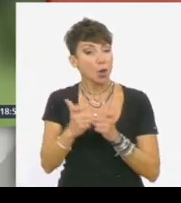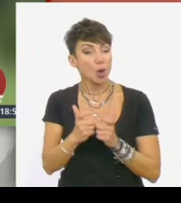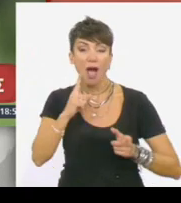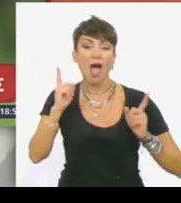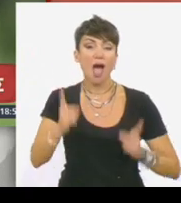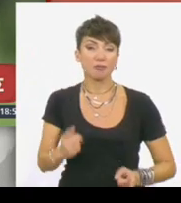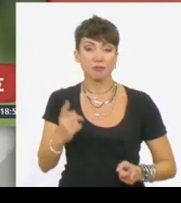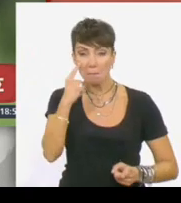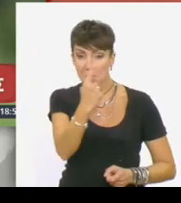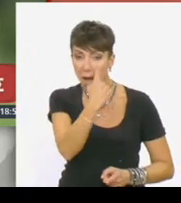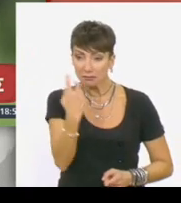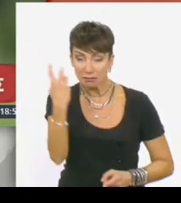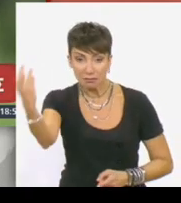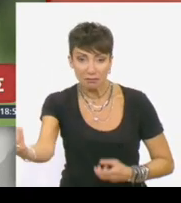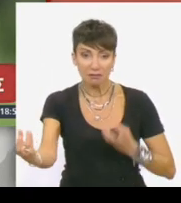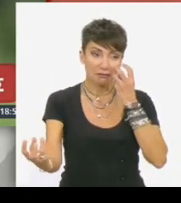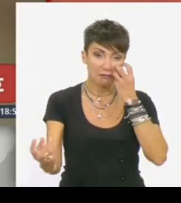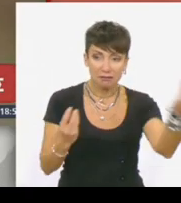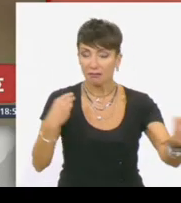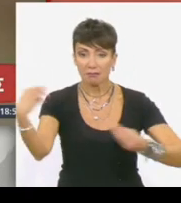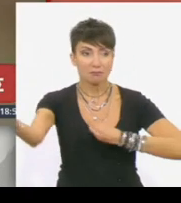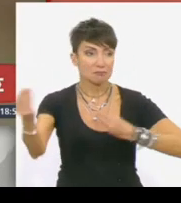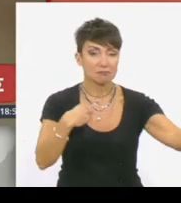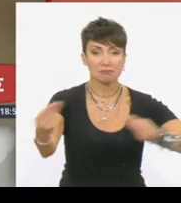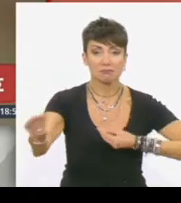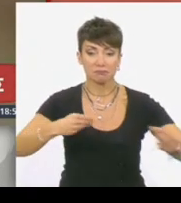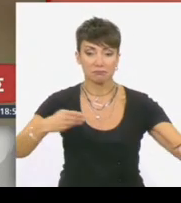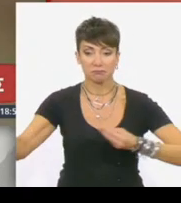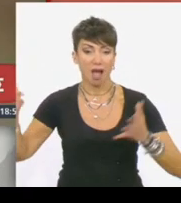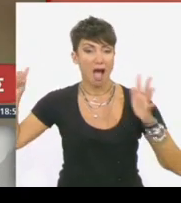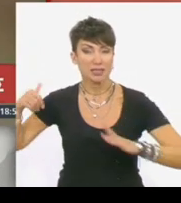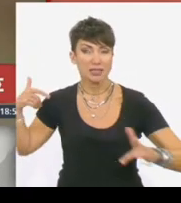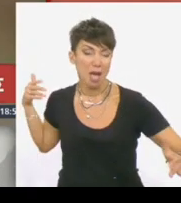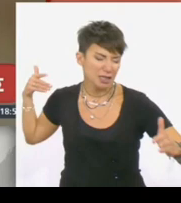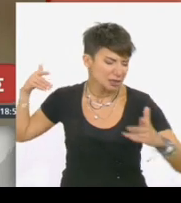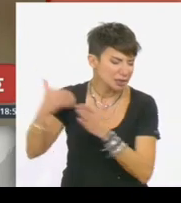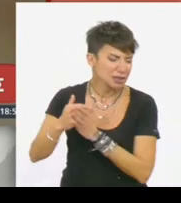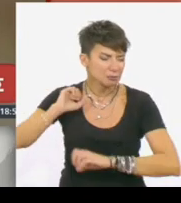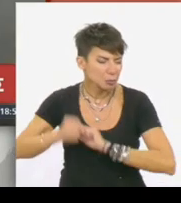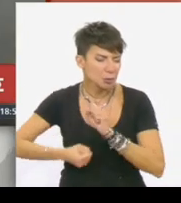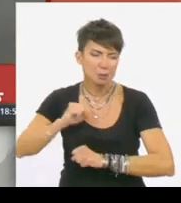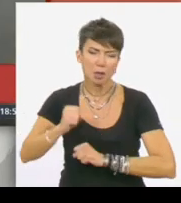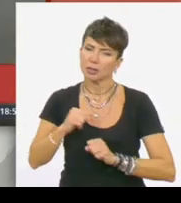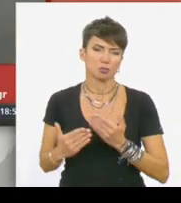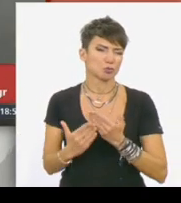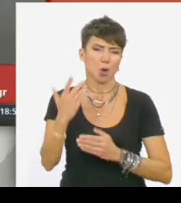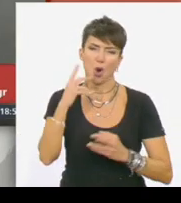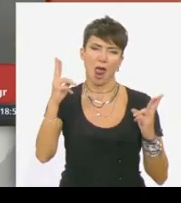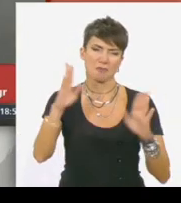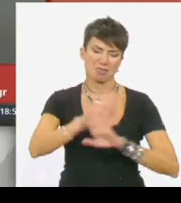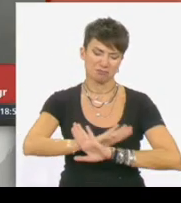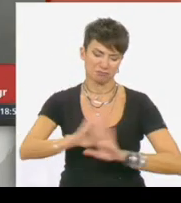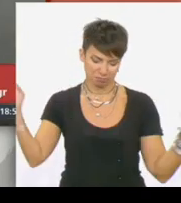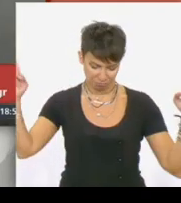Μάχη που έδινε επί εξ ημέρες για τη ζωή στην εντατική του νοσοκομείου Παπαγεωργίου αποδείχθηκε άνηση. Οι ελπίδες έσβησαν σήμερα το πρωί για την